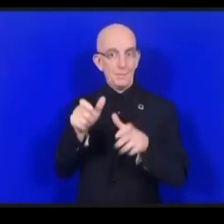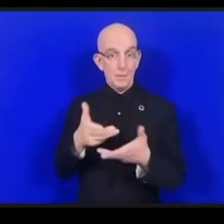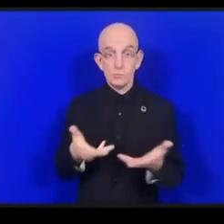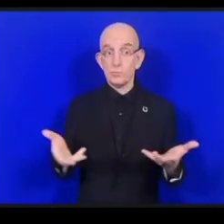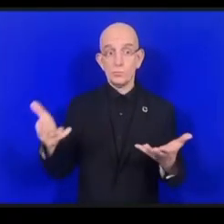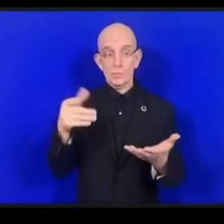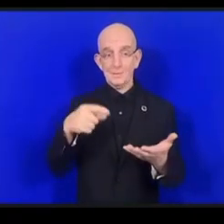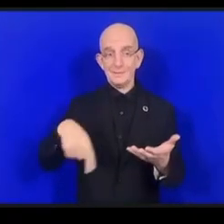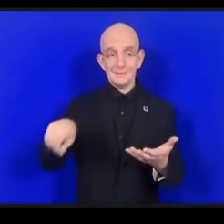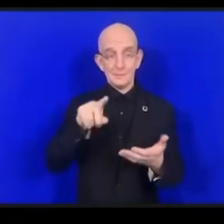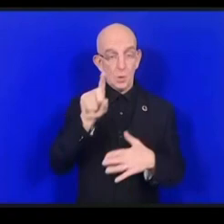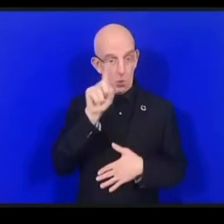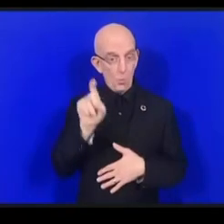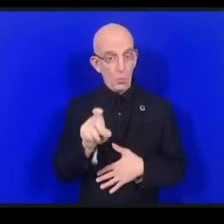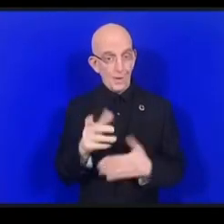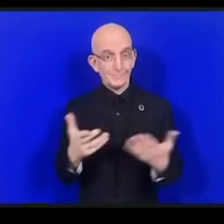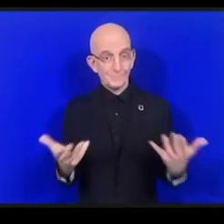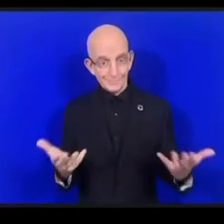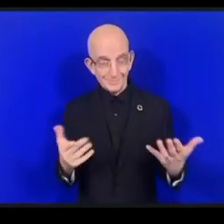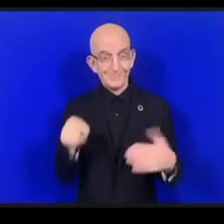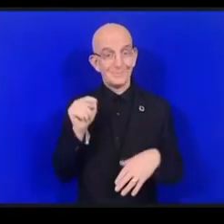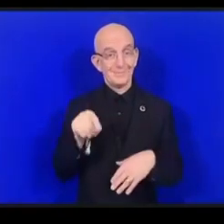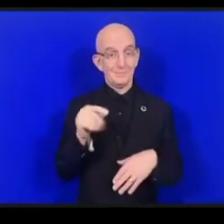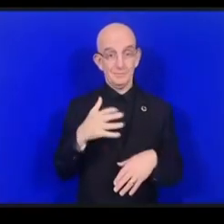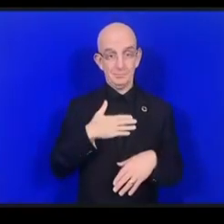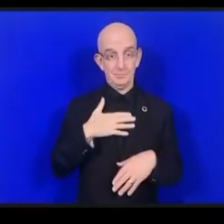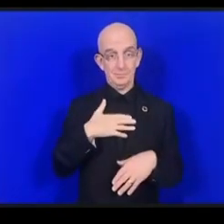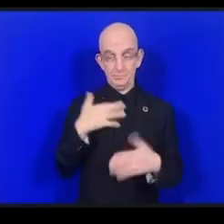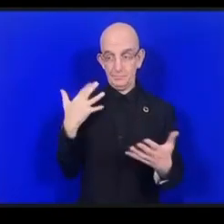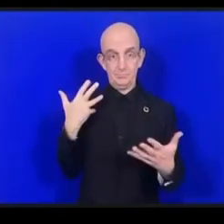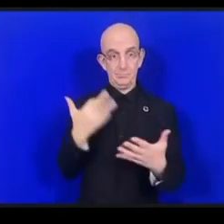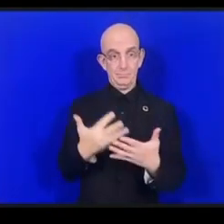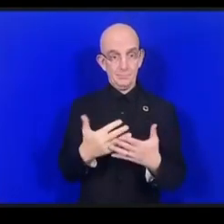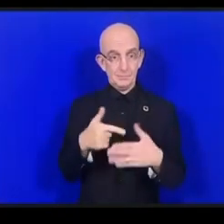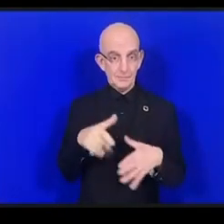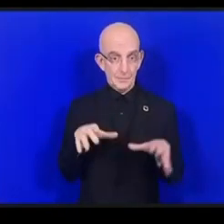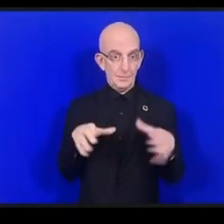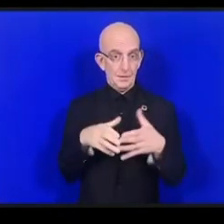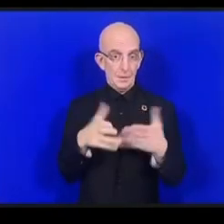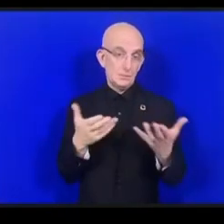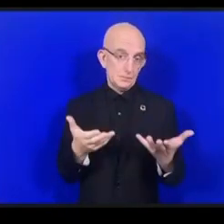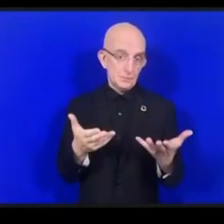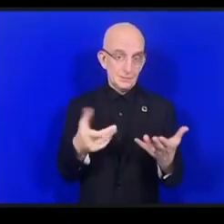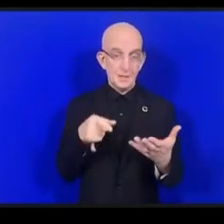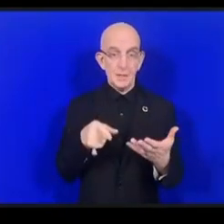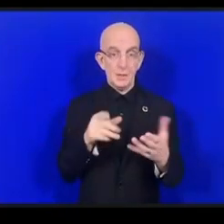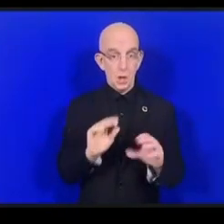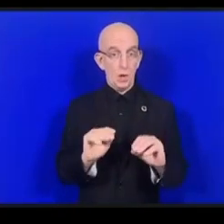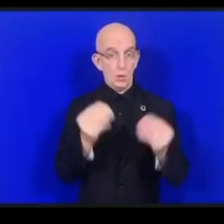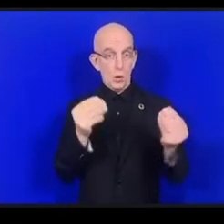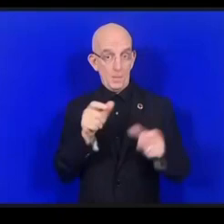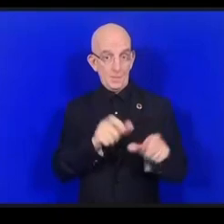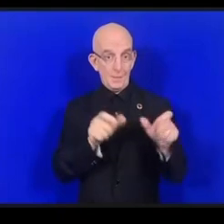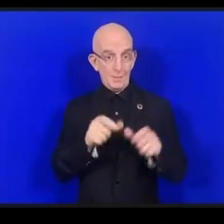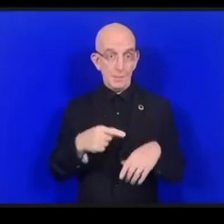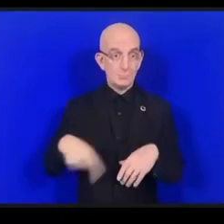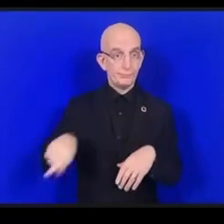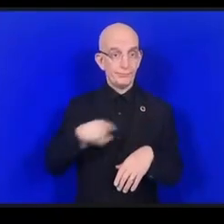لهم أصوات تستحق أن تسمع في هذا المدمار